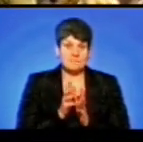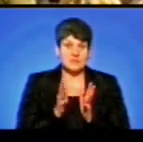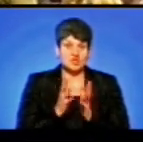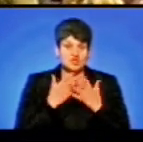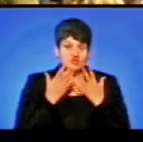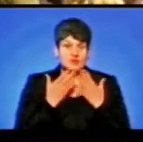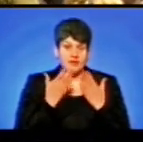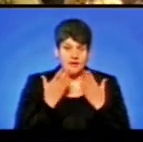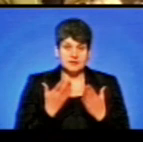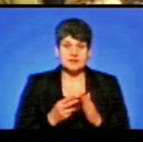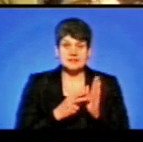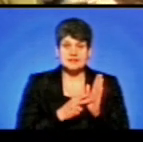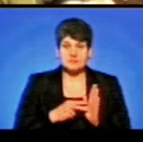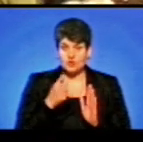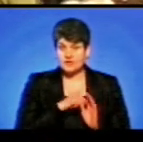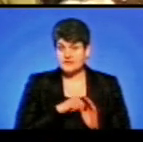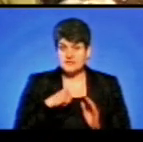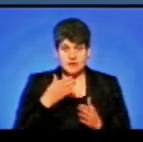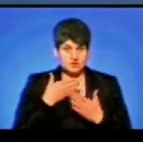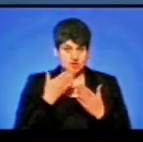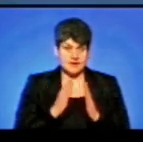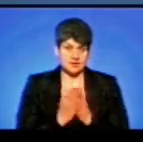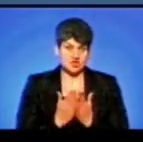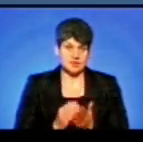Тому що він вже з 7 років почав сам читати книжки.